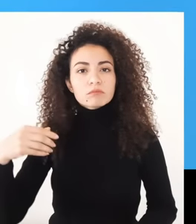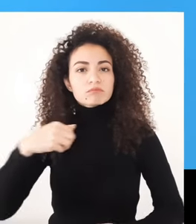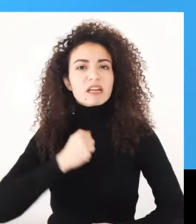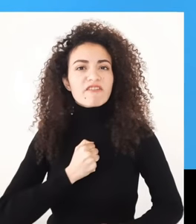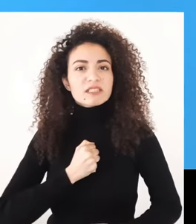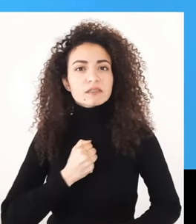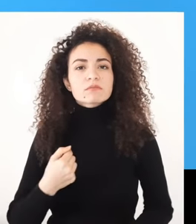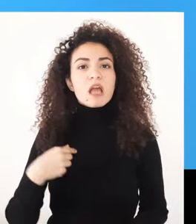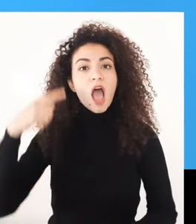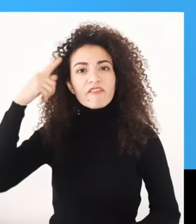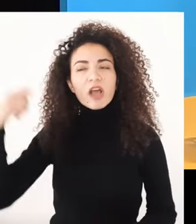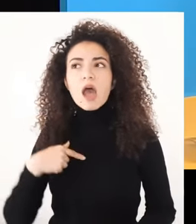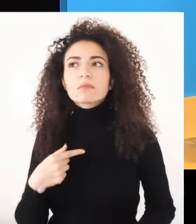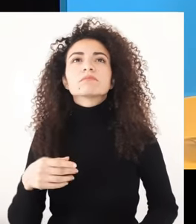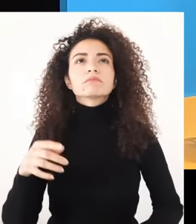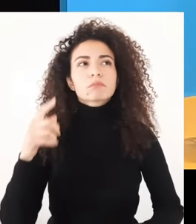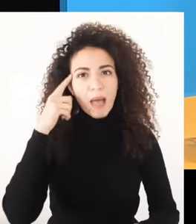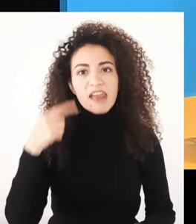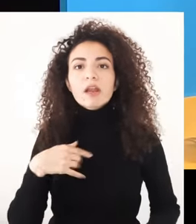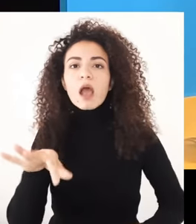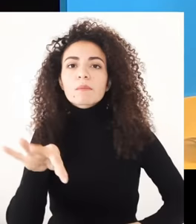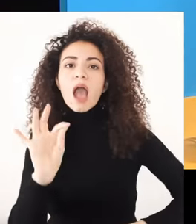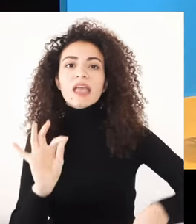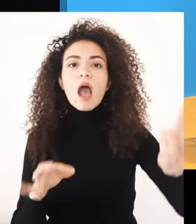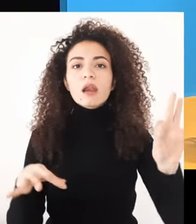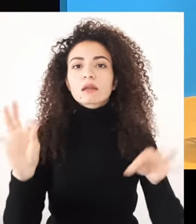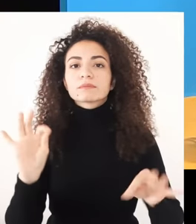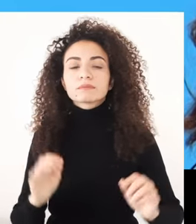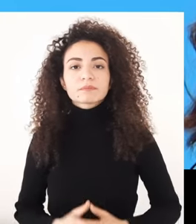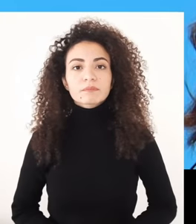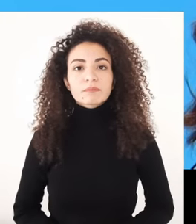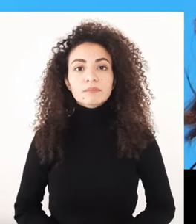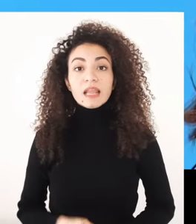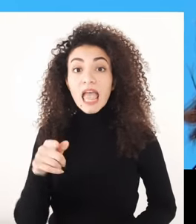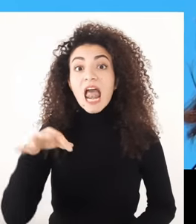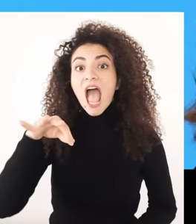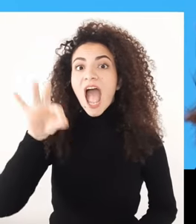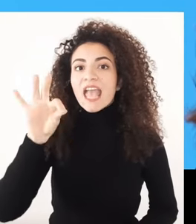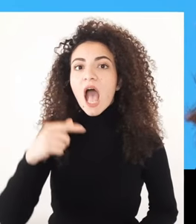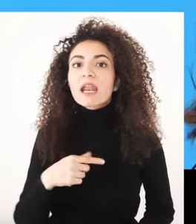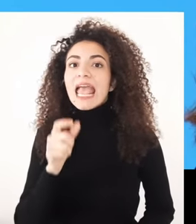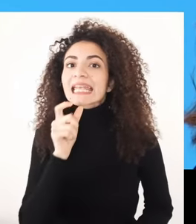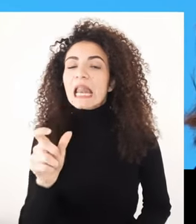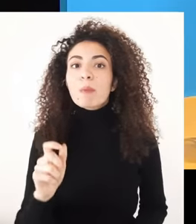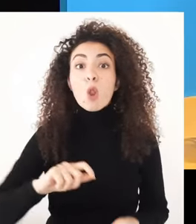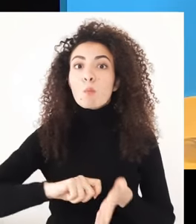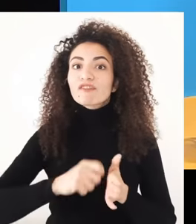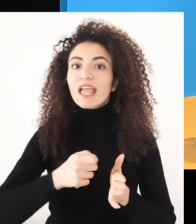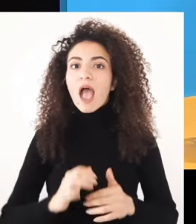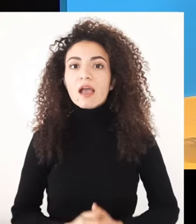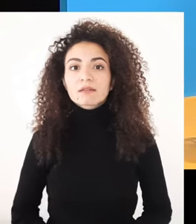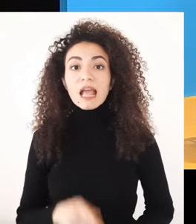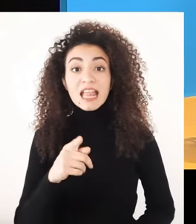مستوى ودرجات طاقاتنا الخيارات هي الكلمة المفتاح فهل الإنسان بيملك الخيار